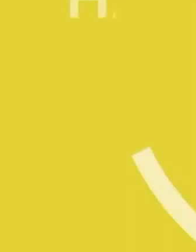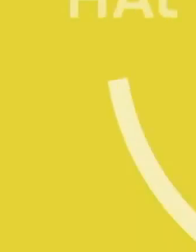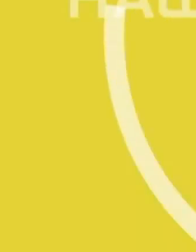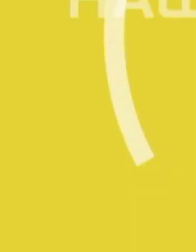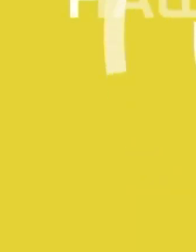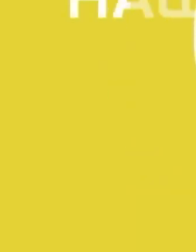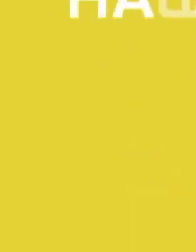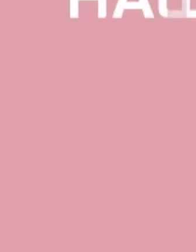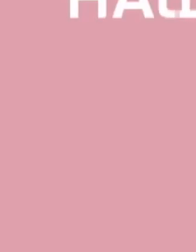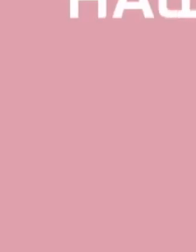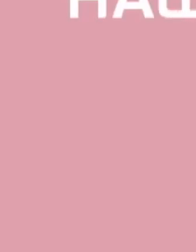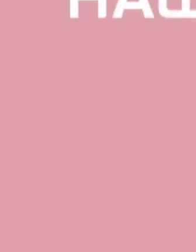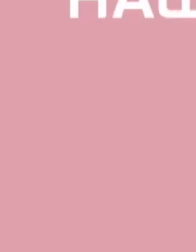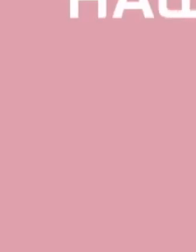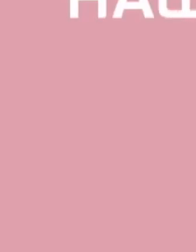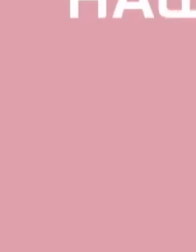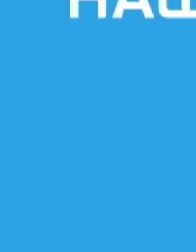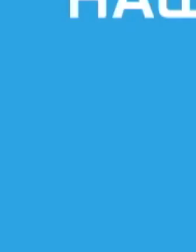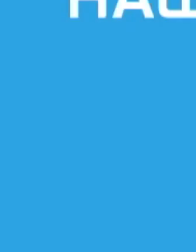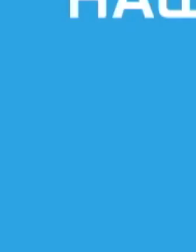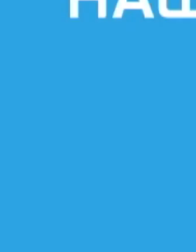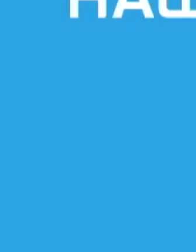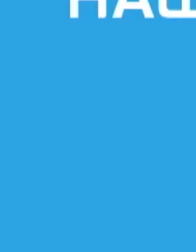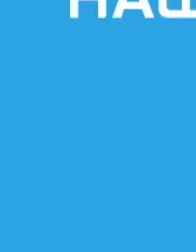ZDRAVLJU ZDRAVLJU ZDRAVLJU